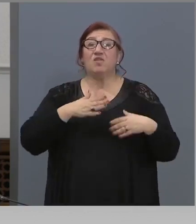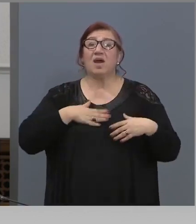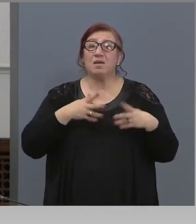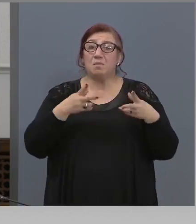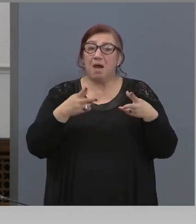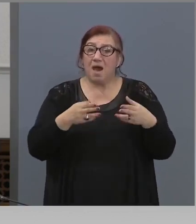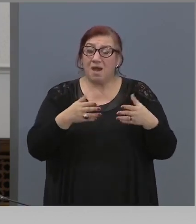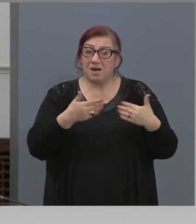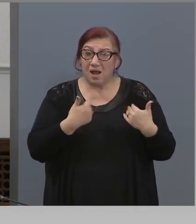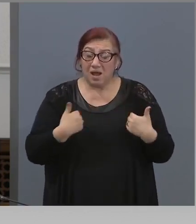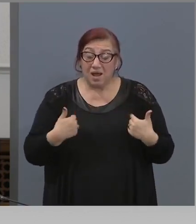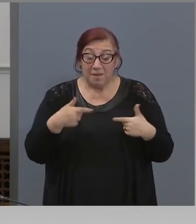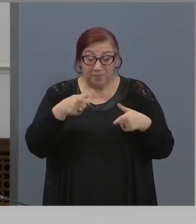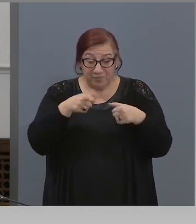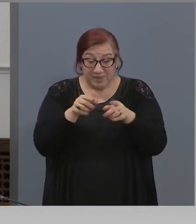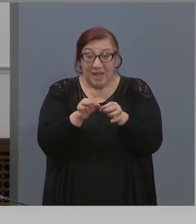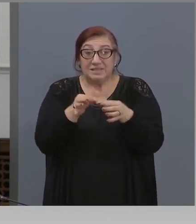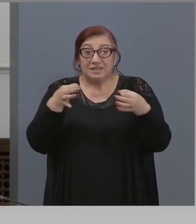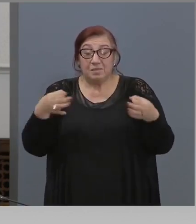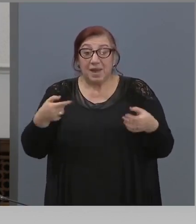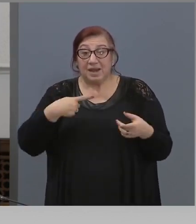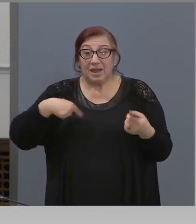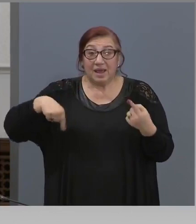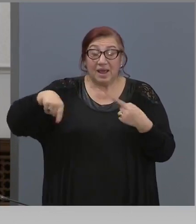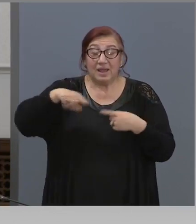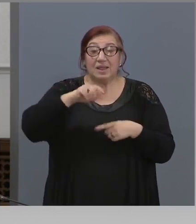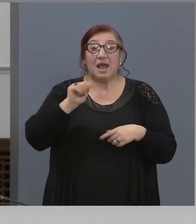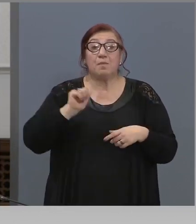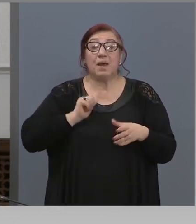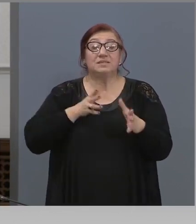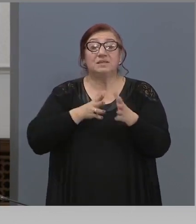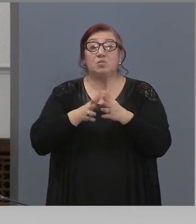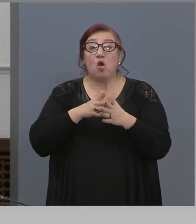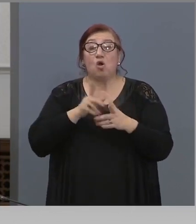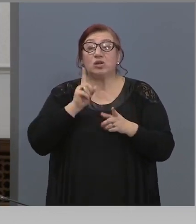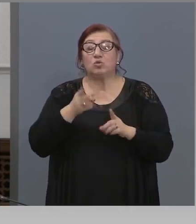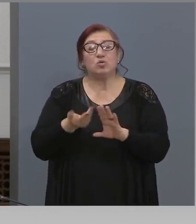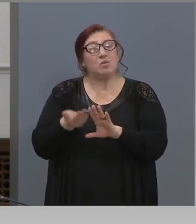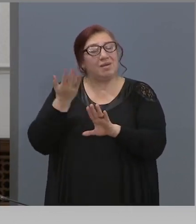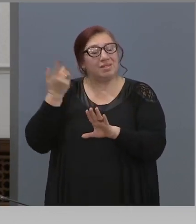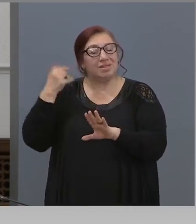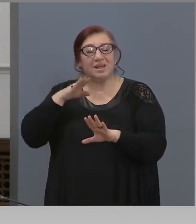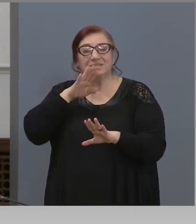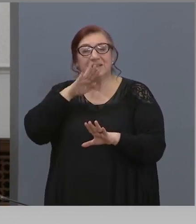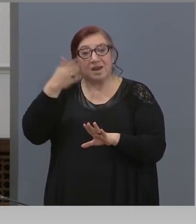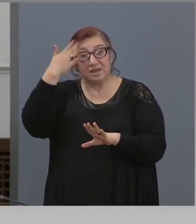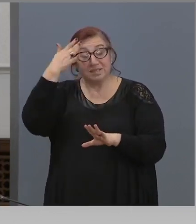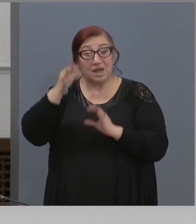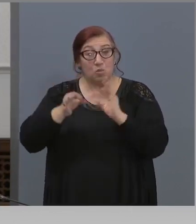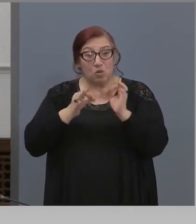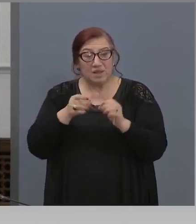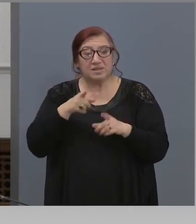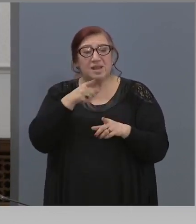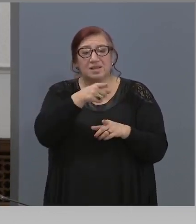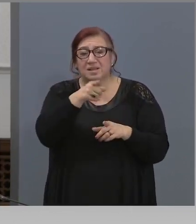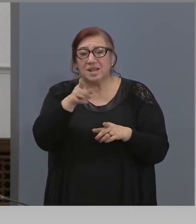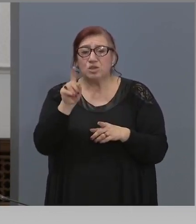ние с тези мерки пазим и хората с хронични заболявания. Пазим тези, които действително са най-уязвими.